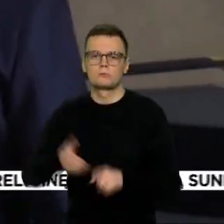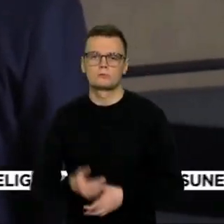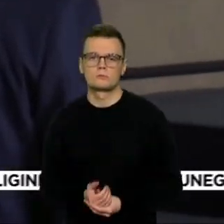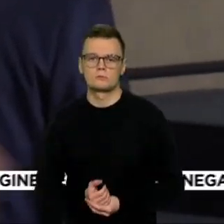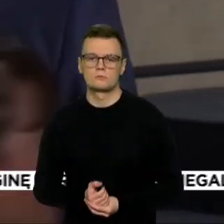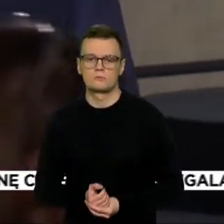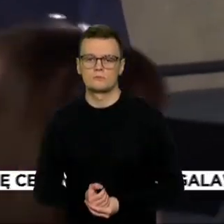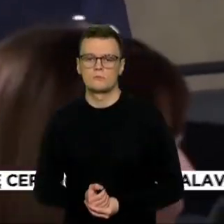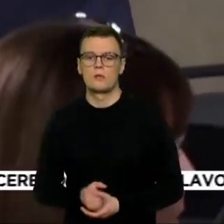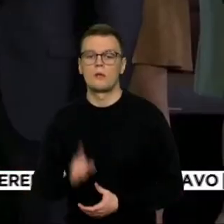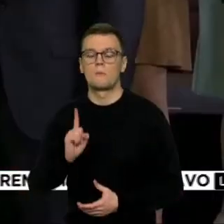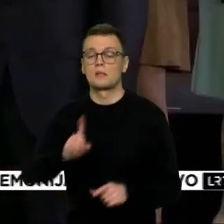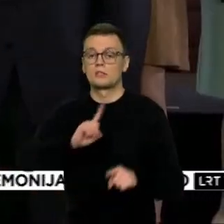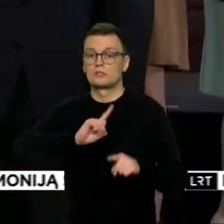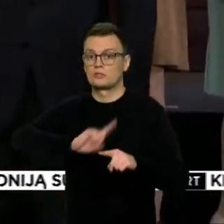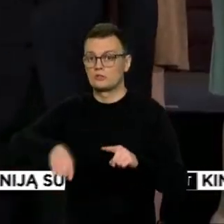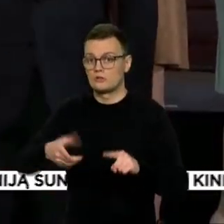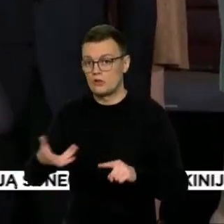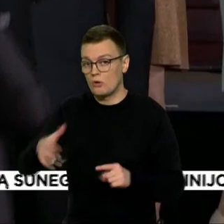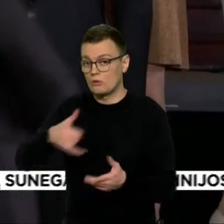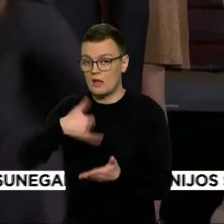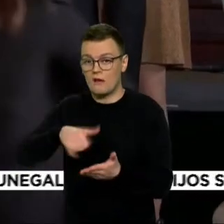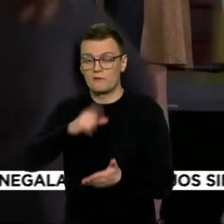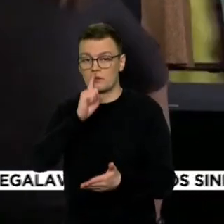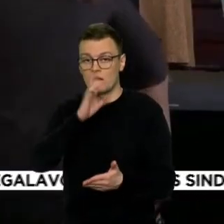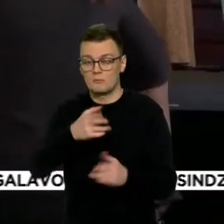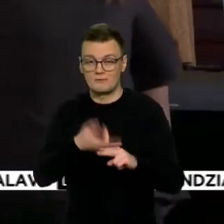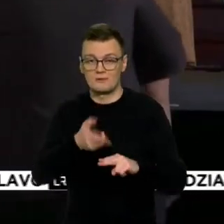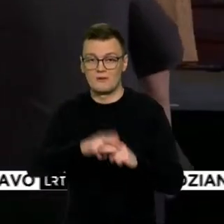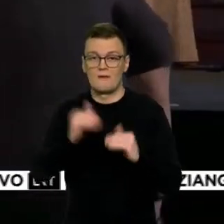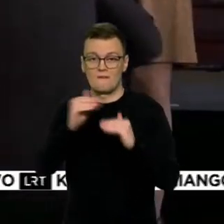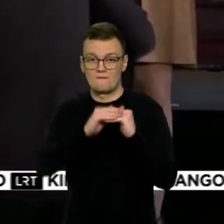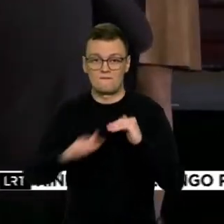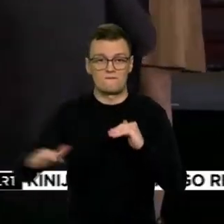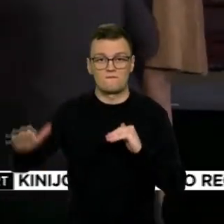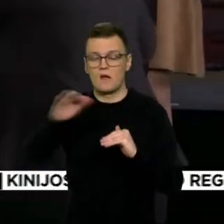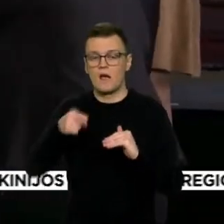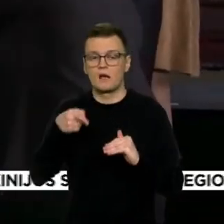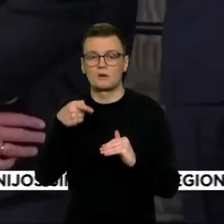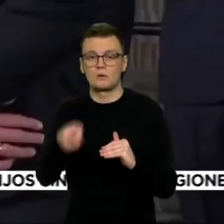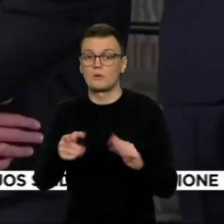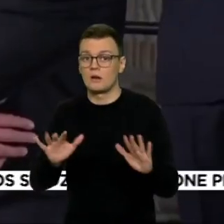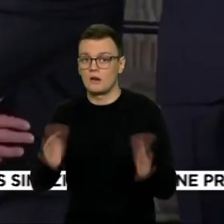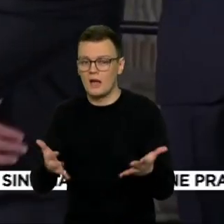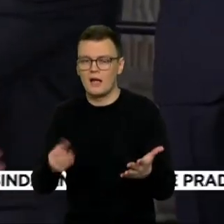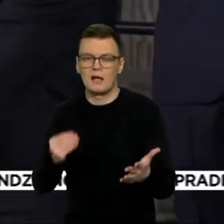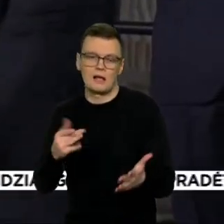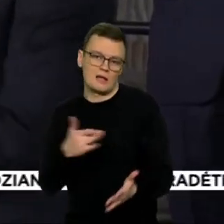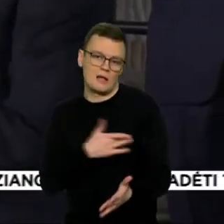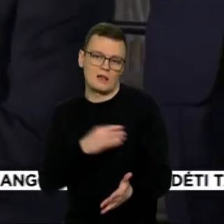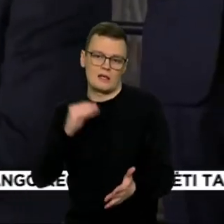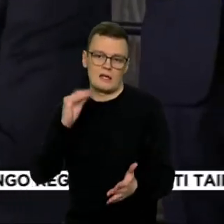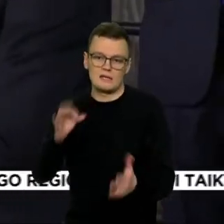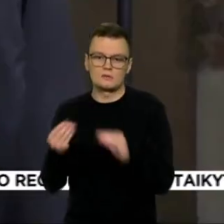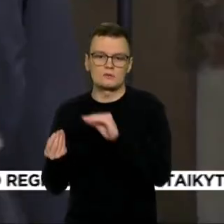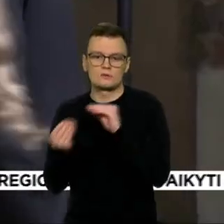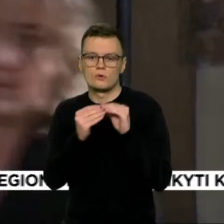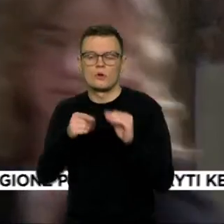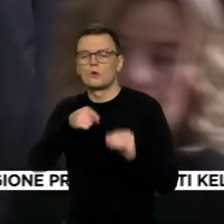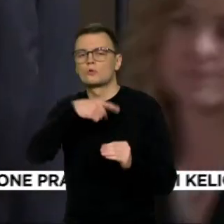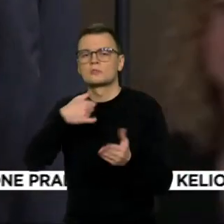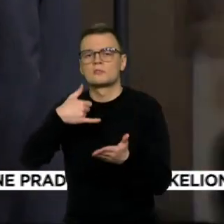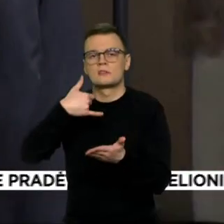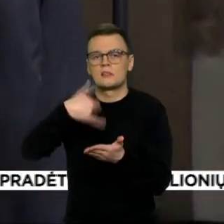pasiūlos nepadidins ir tai. Ope kui nusisukus nuo vakarų, aštrumą prarasti gali ir Europos Sąjungos sutartos rusiškos naftos